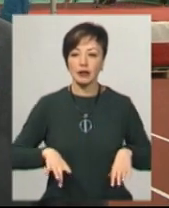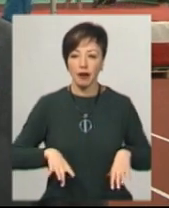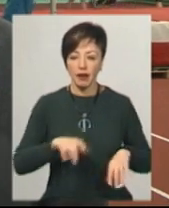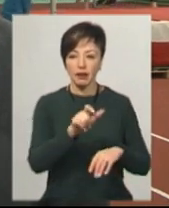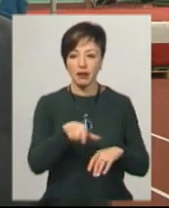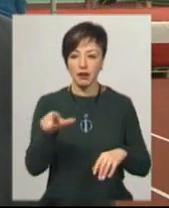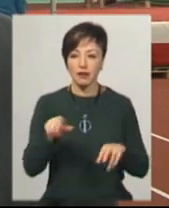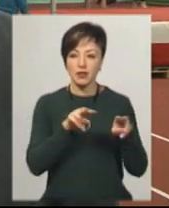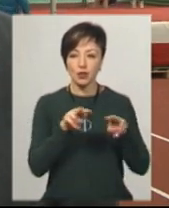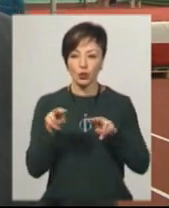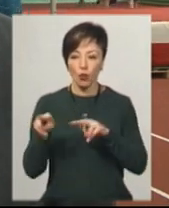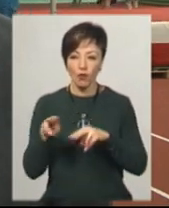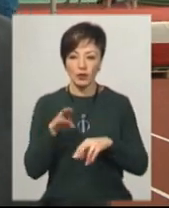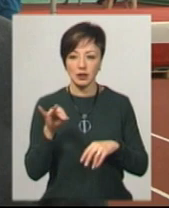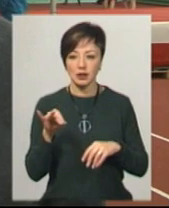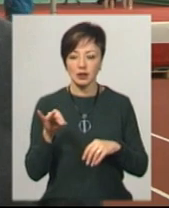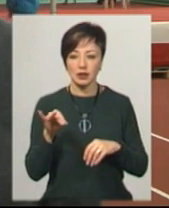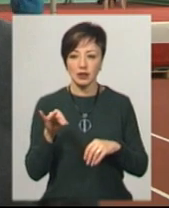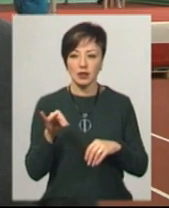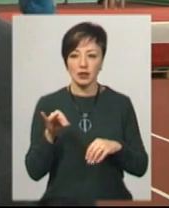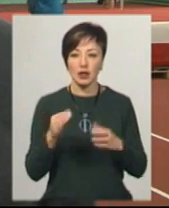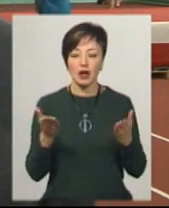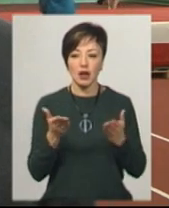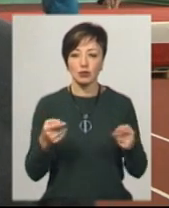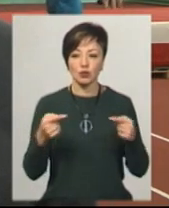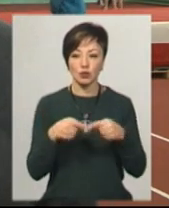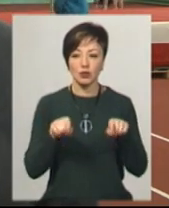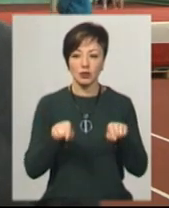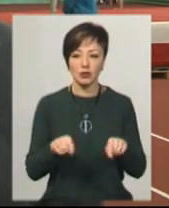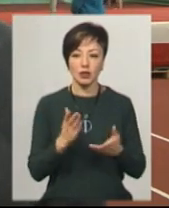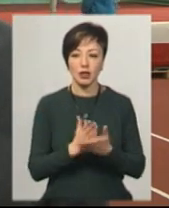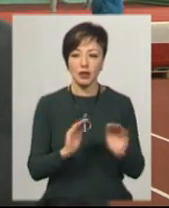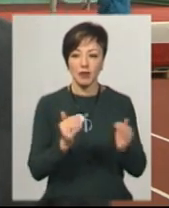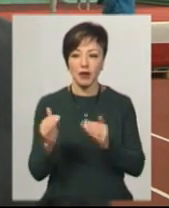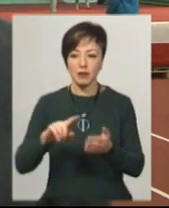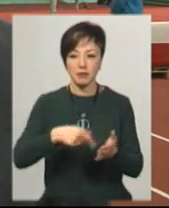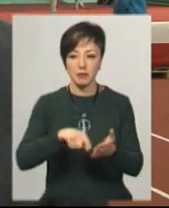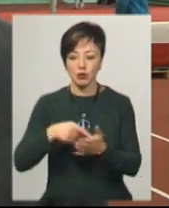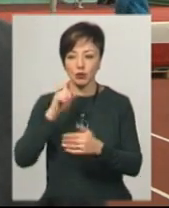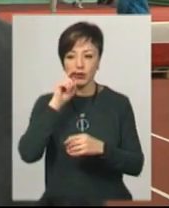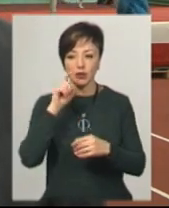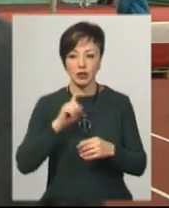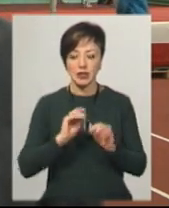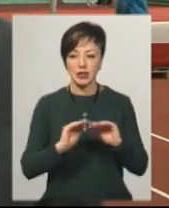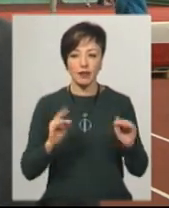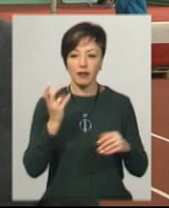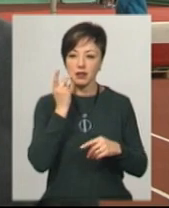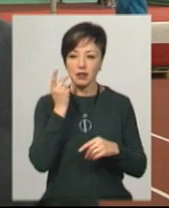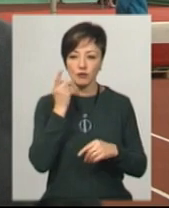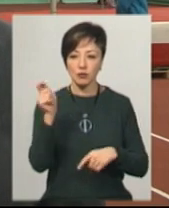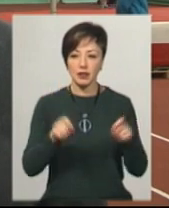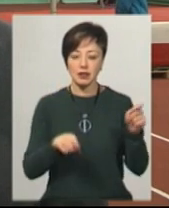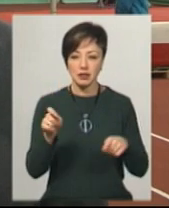відслідковувати. Тут якраз є з таких невеличких містечок діти. Не завжди вони